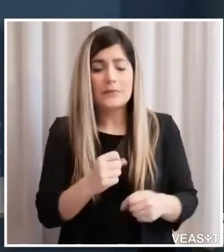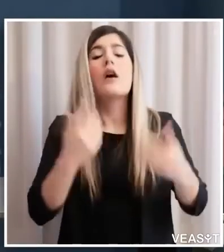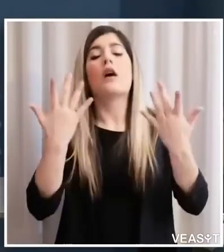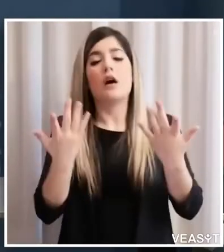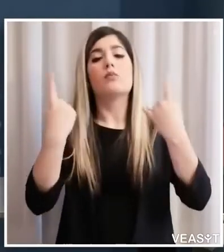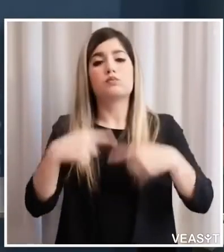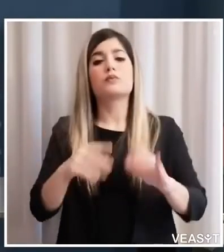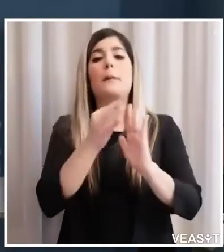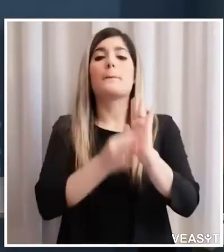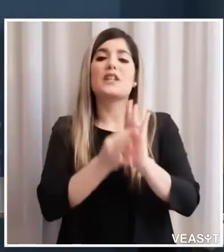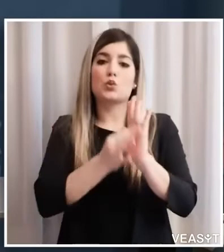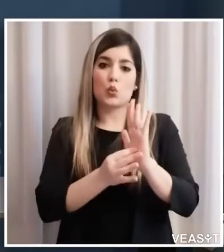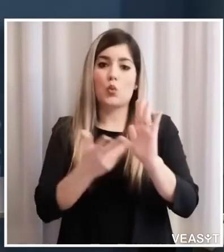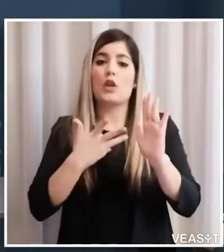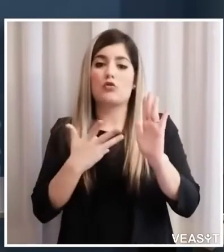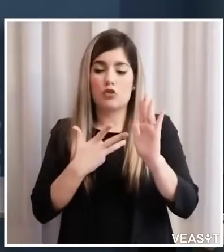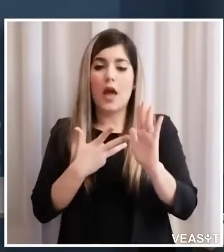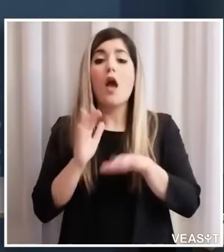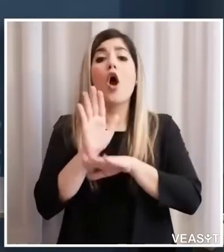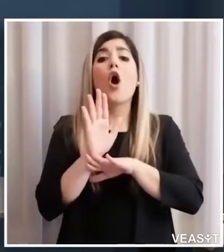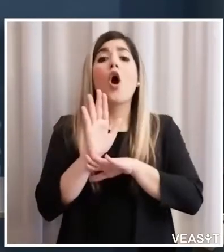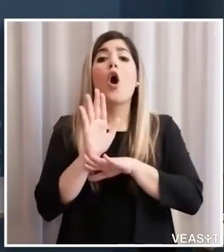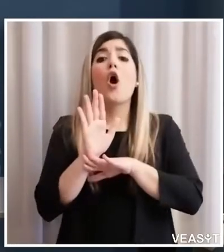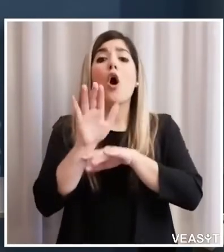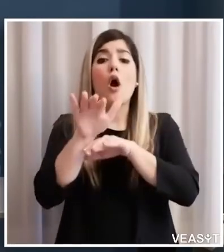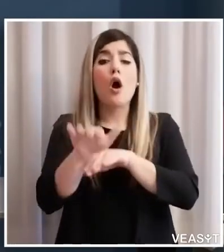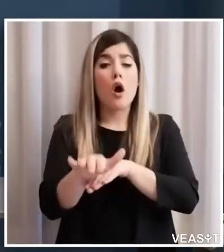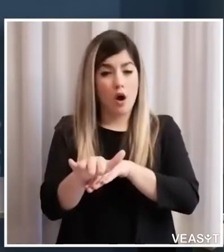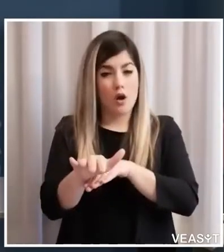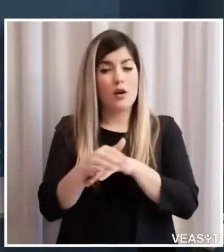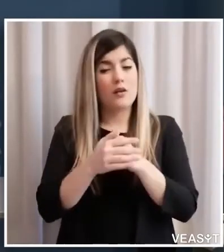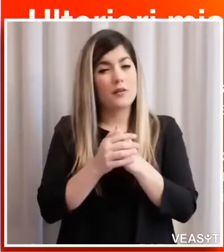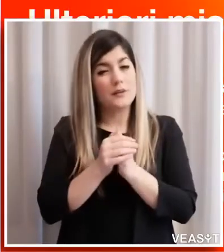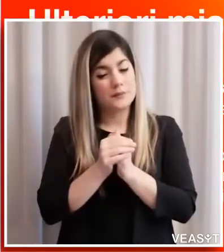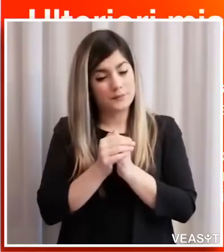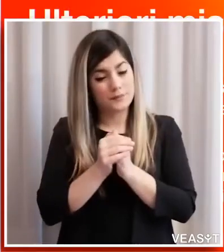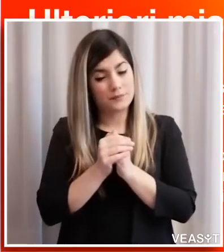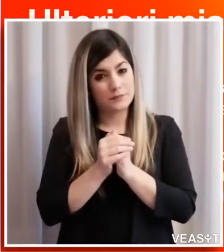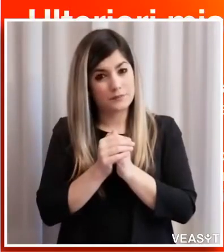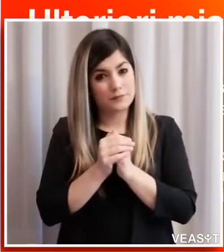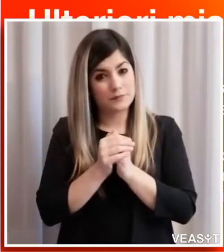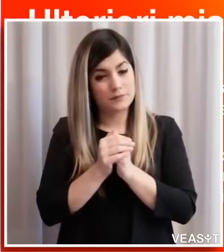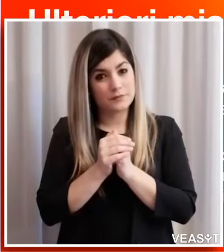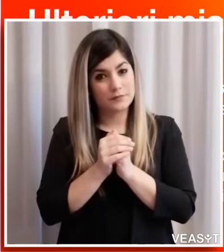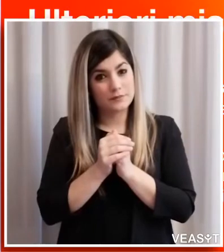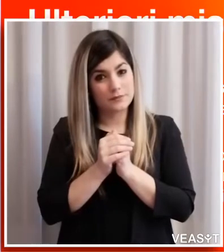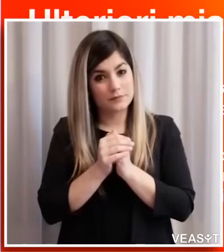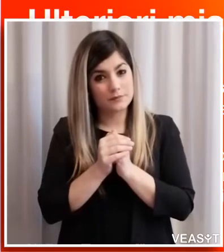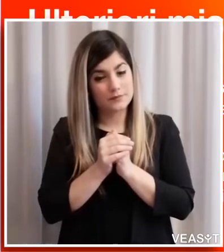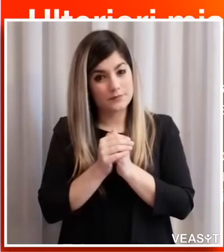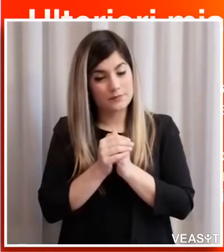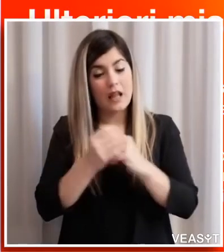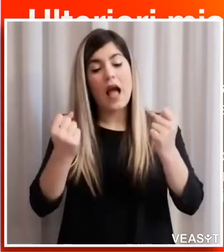copertura poi di tutte le indenità che attualmente non possono che non che vanno normalmente erogate